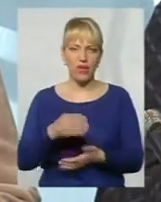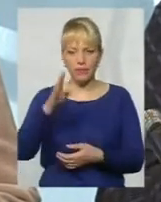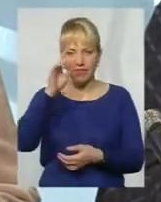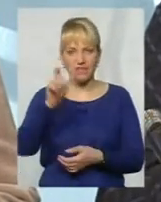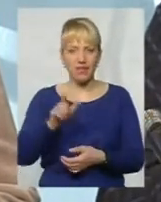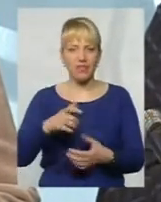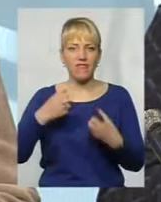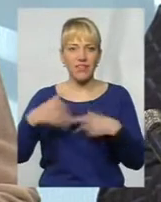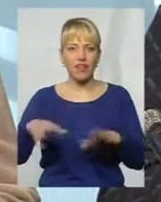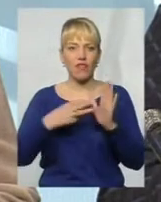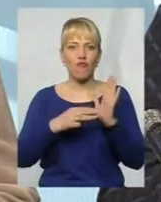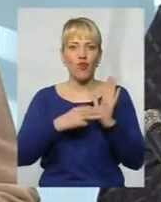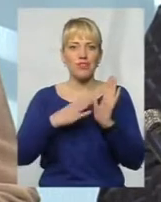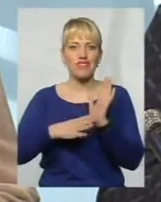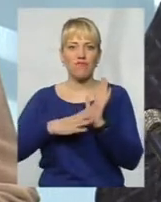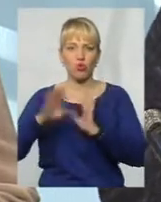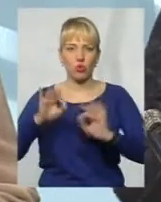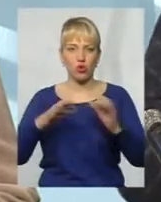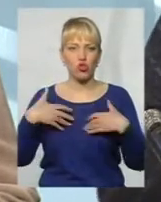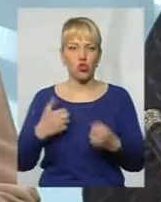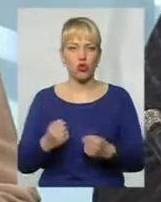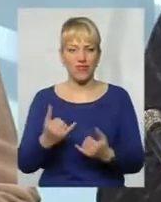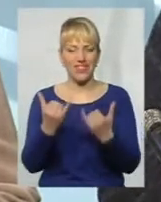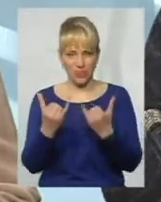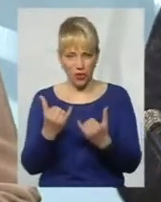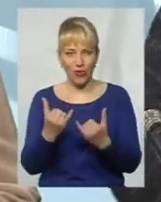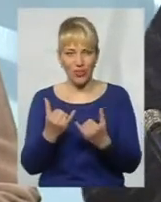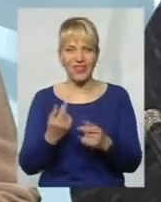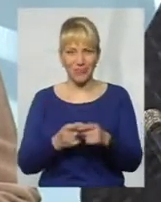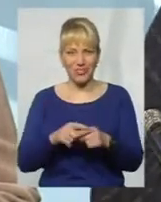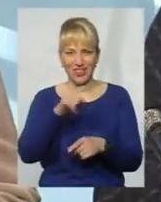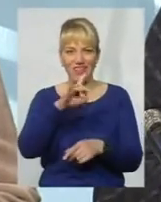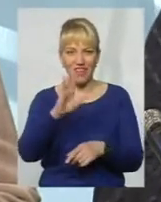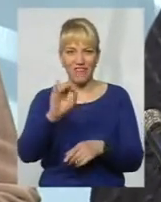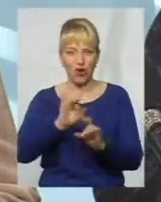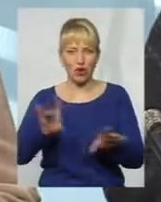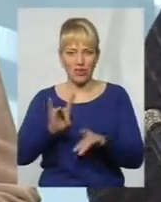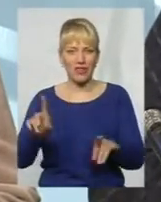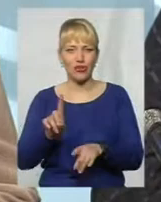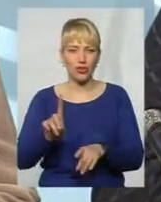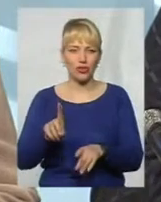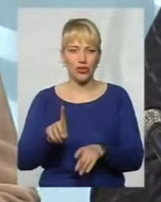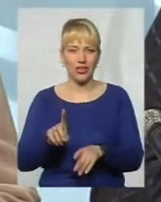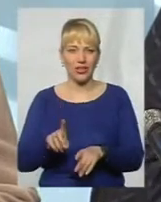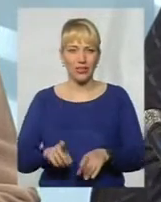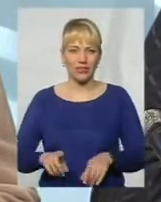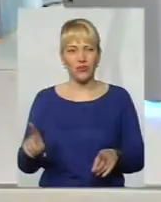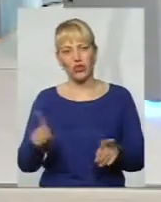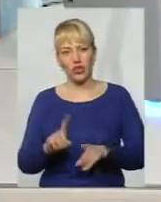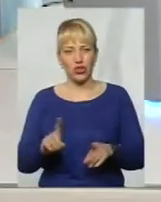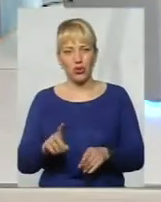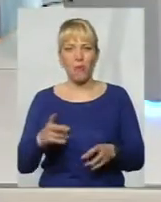80-90% здоров'я. І сьогодні йому розказувати, що в нього реві, що